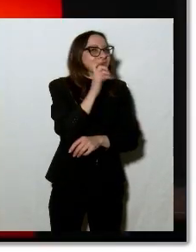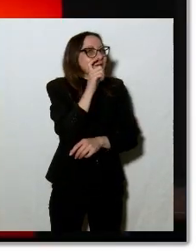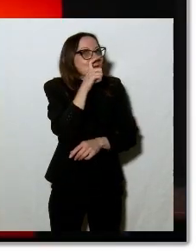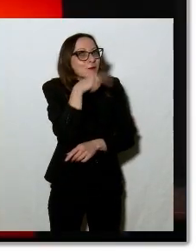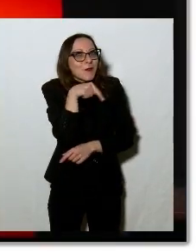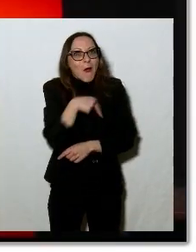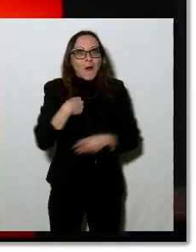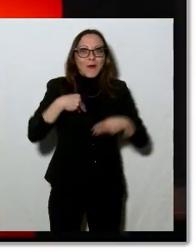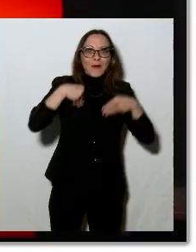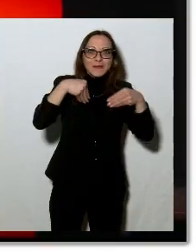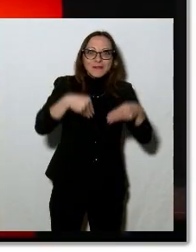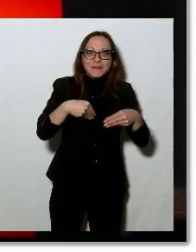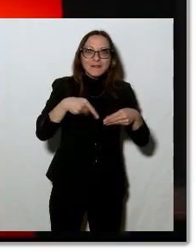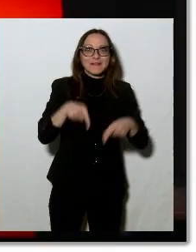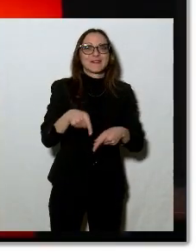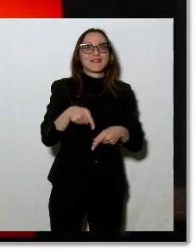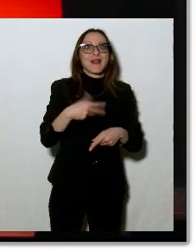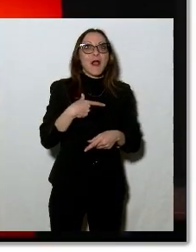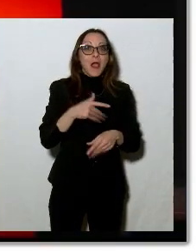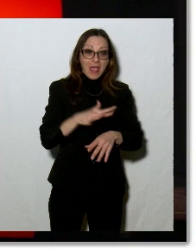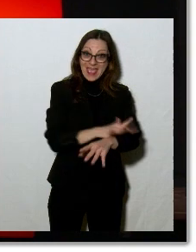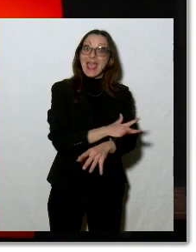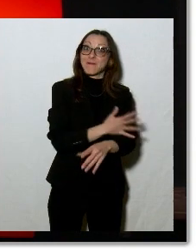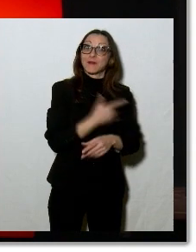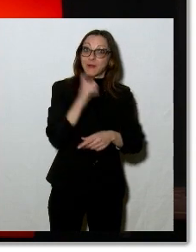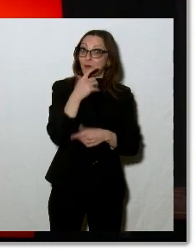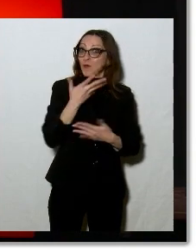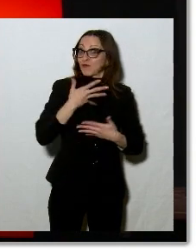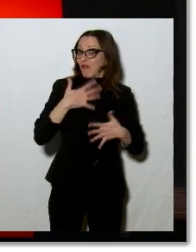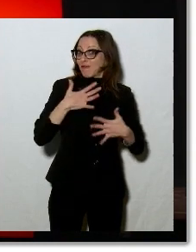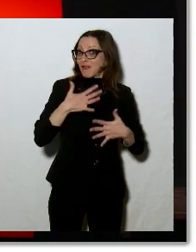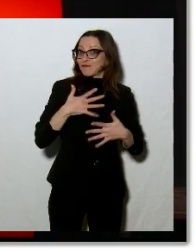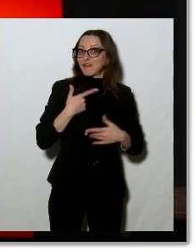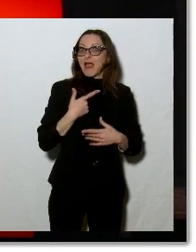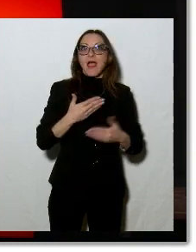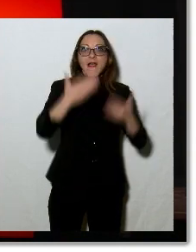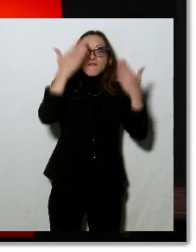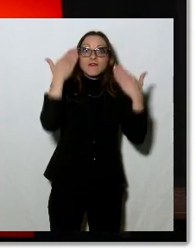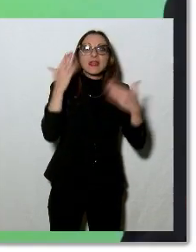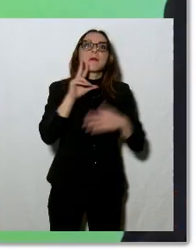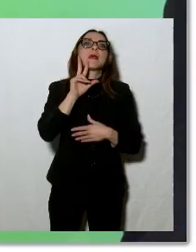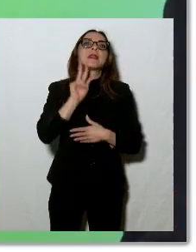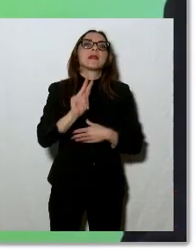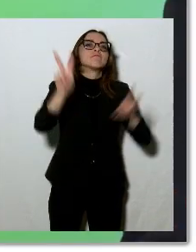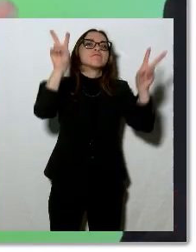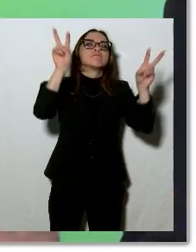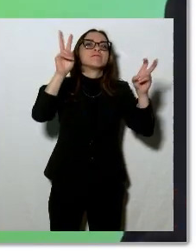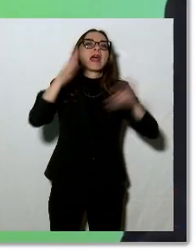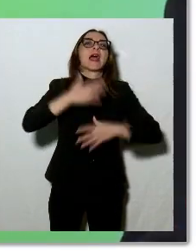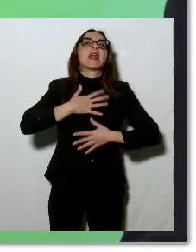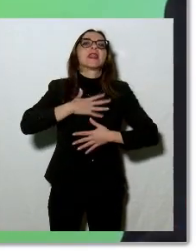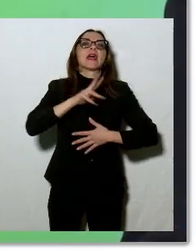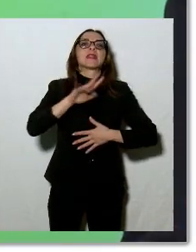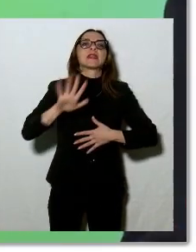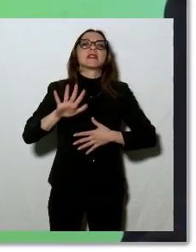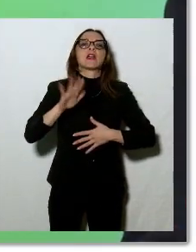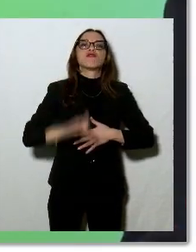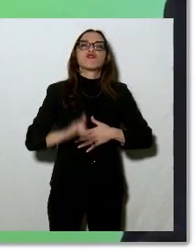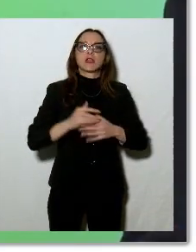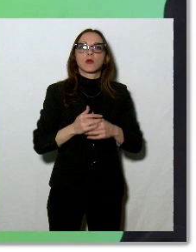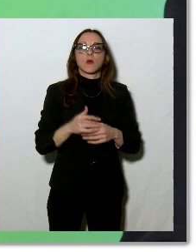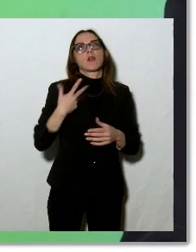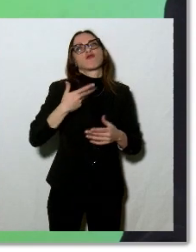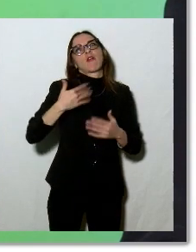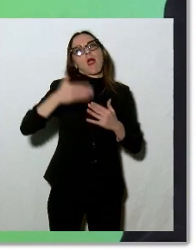partecipare a questo evento, ero molto emozionato e curioso, finalmente si parla di Under 35. Io non faccio più parte di Under 35 da tanto